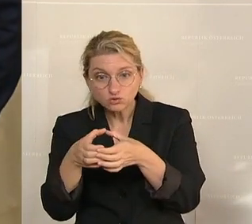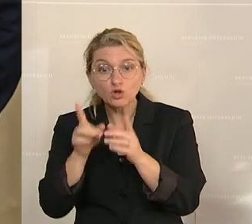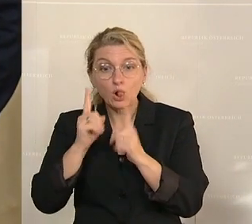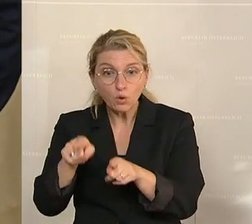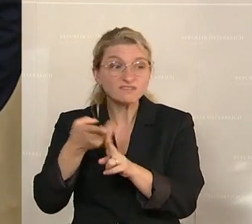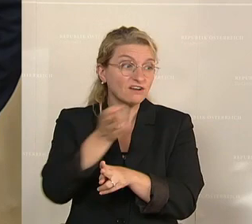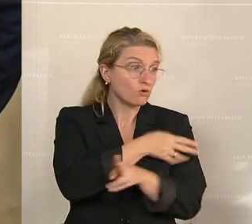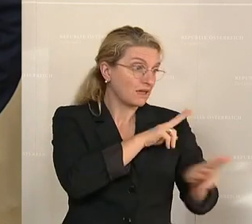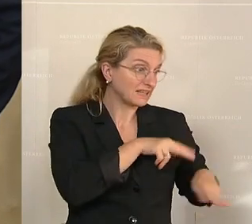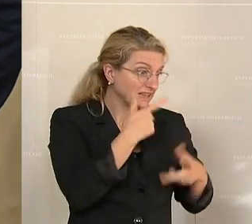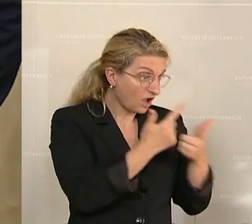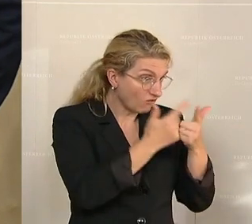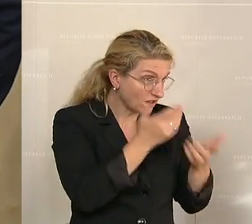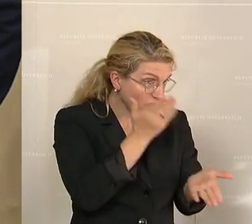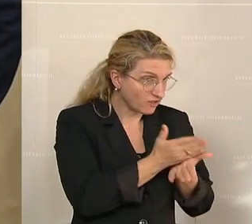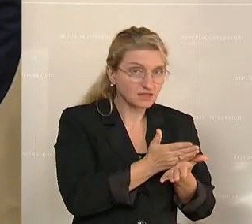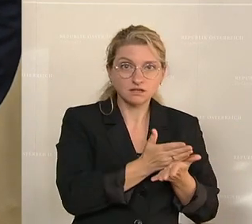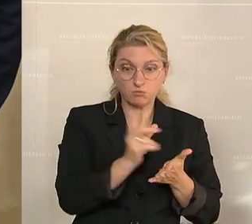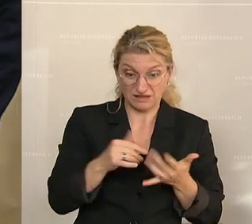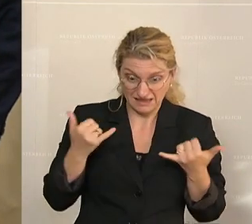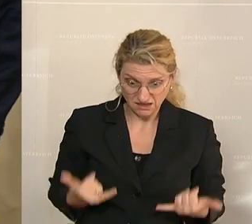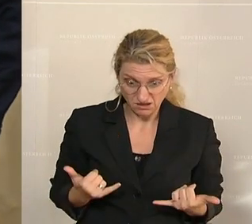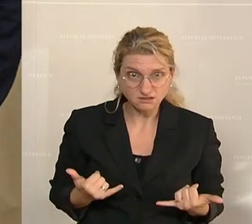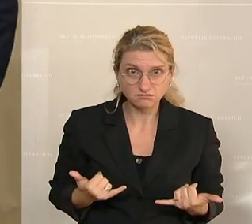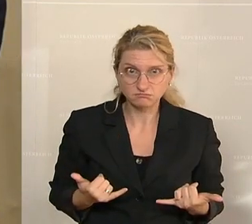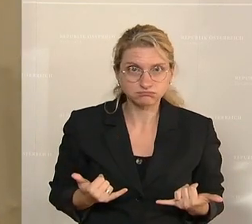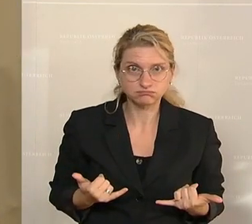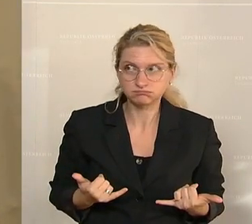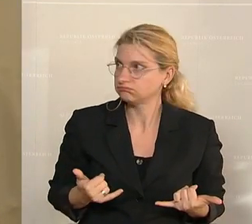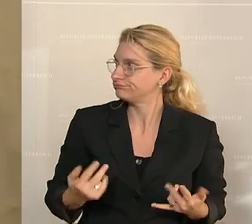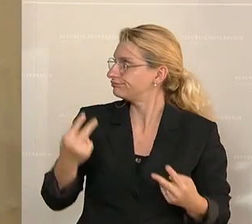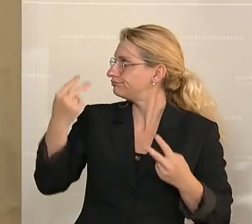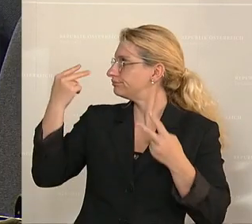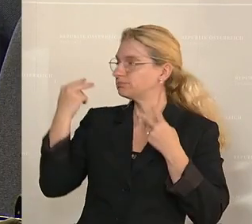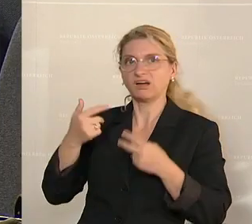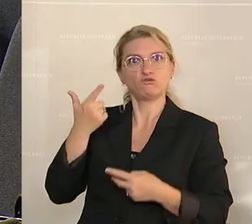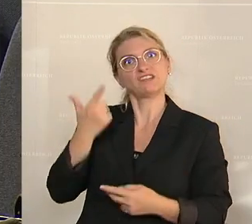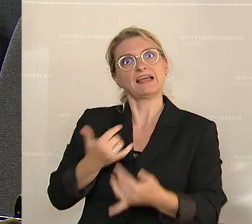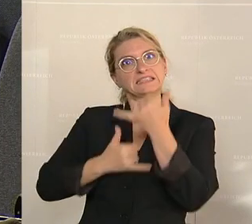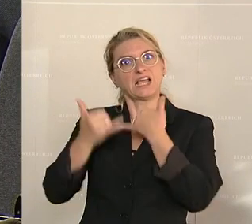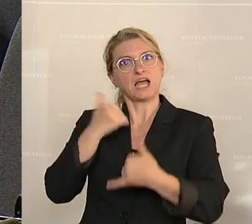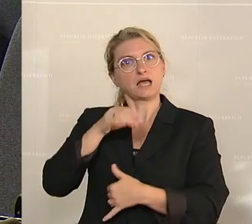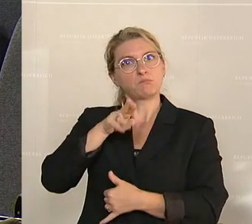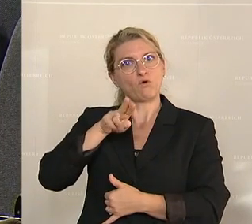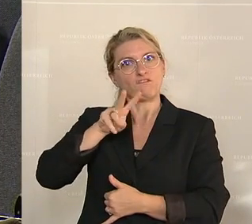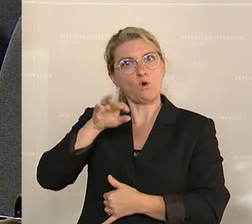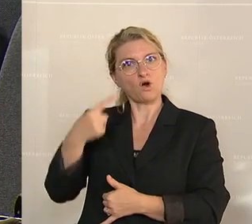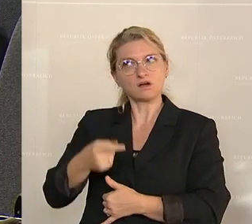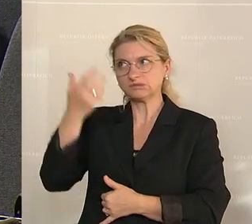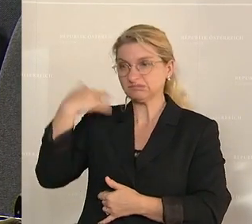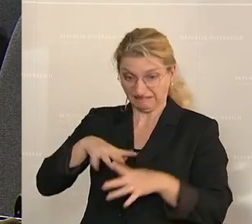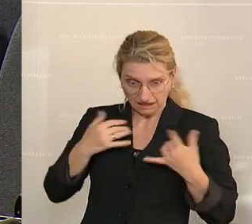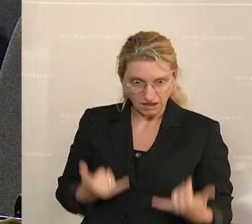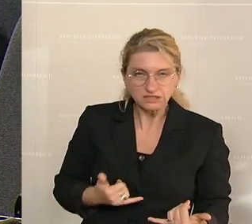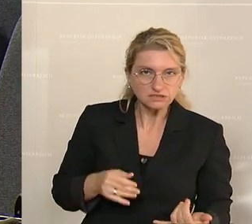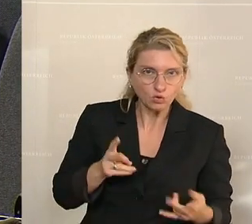dann könnten wir nicht einmal jetzt noch damit beginnen, die BUWOG aufzuklären, 20 Jahre später. Also man muss sich vorstellen, was das heißen